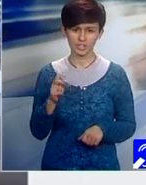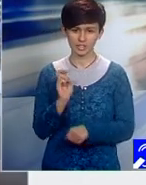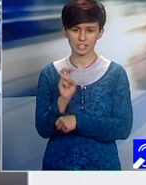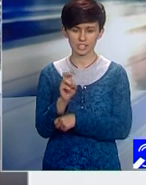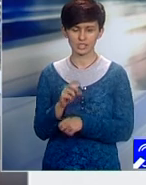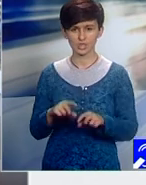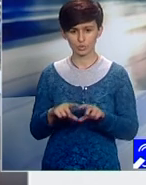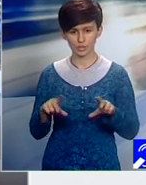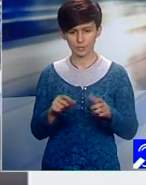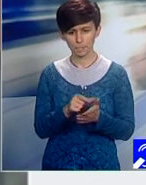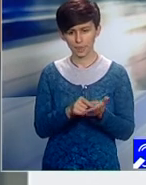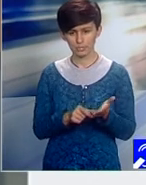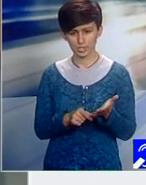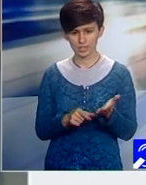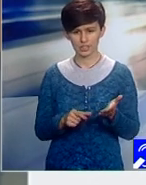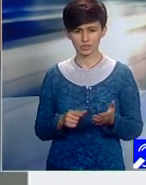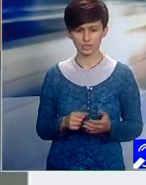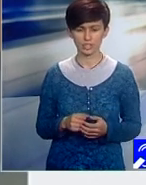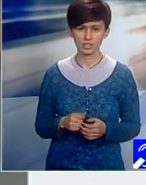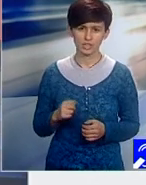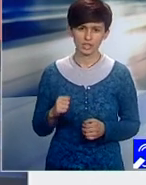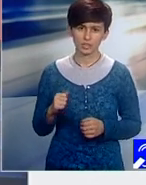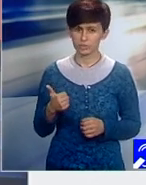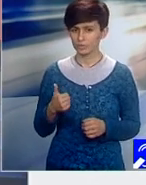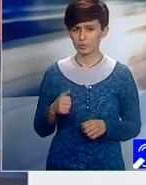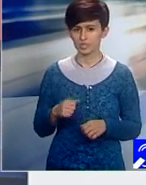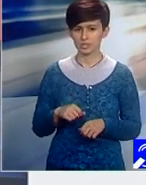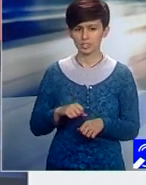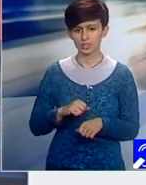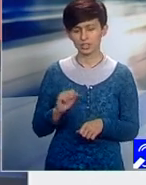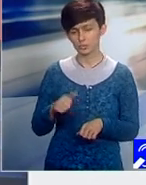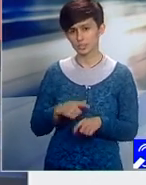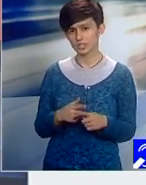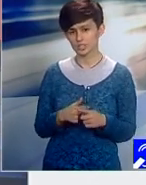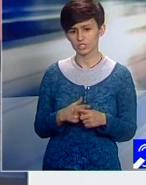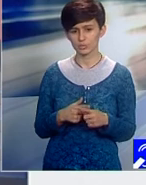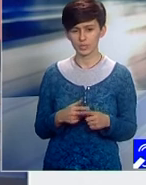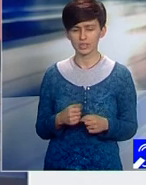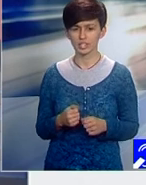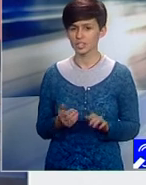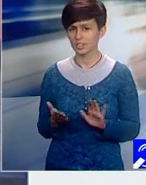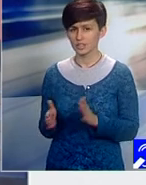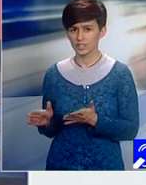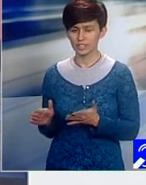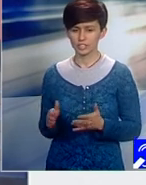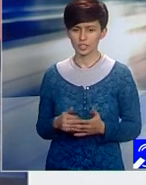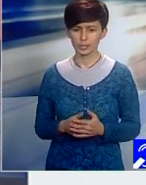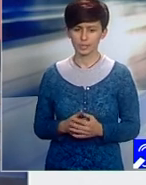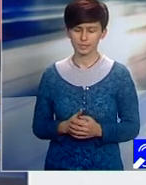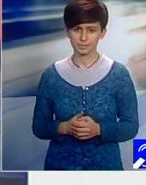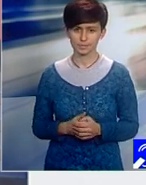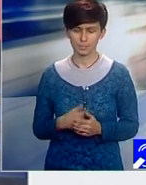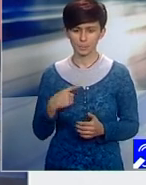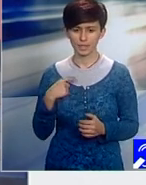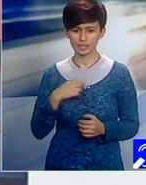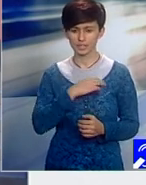buletinul, să-l aibă la el cartea de identitate 11.11.30 la 11.30 să des startul în cele trei la